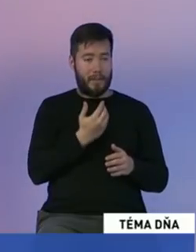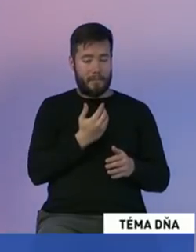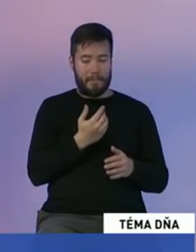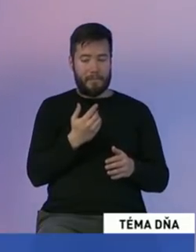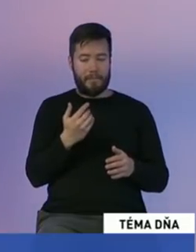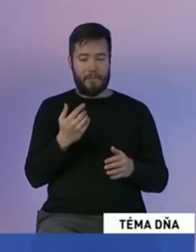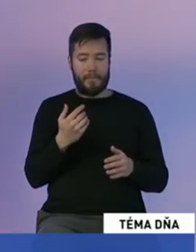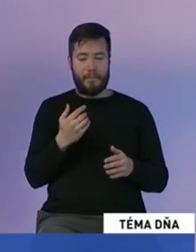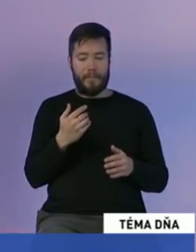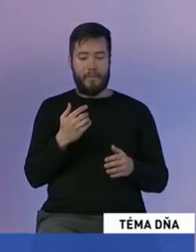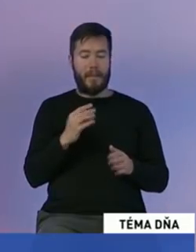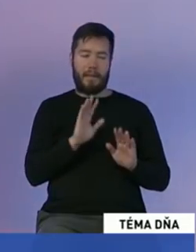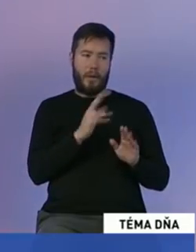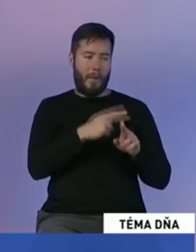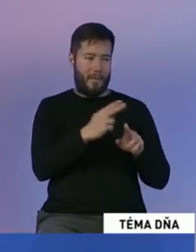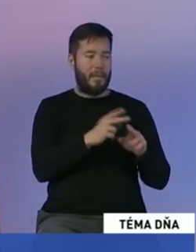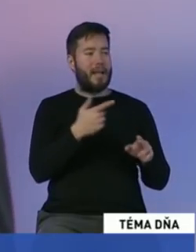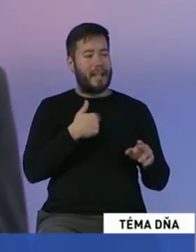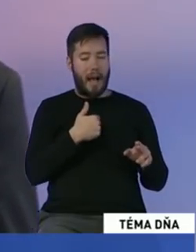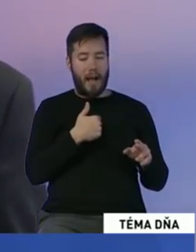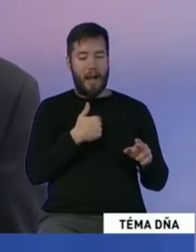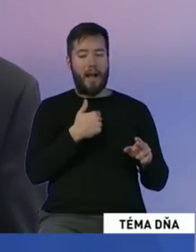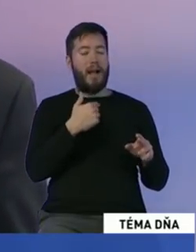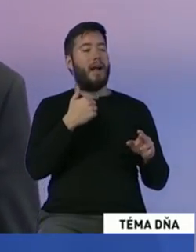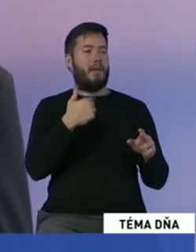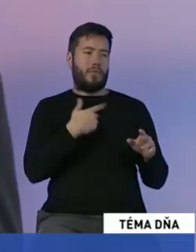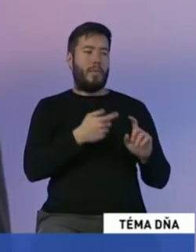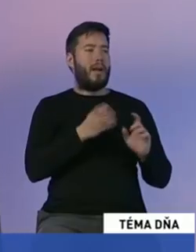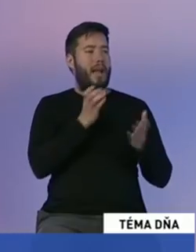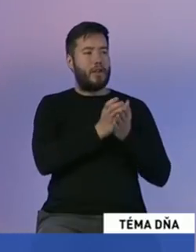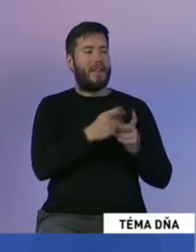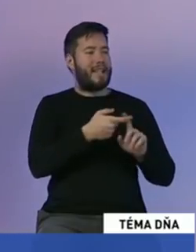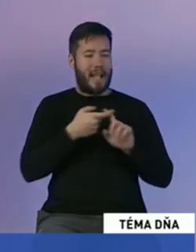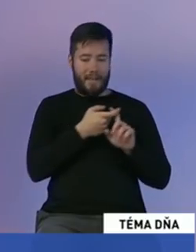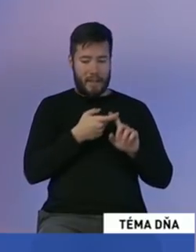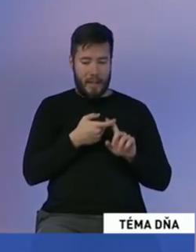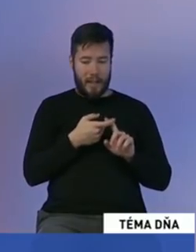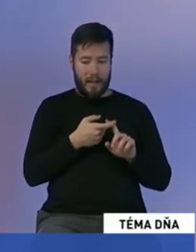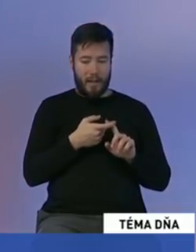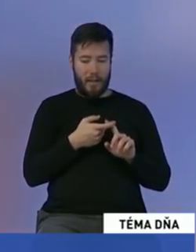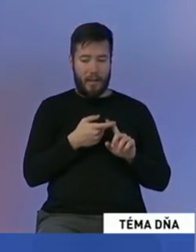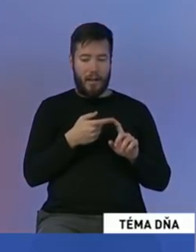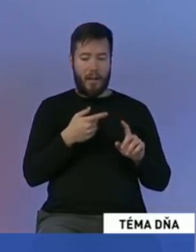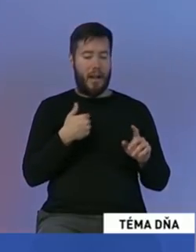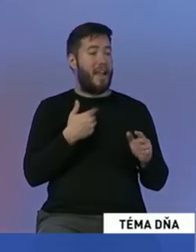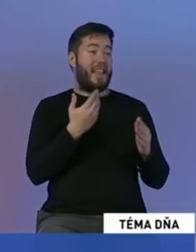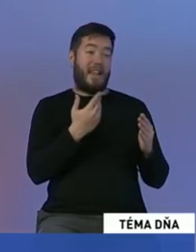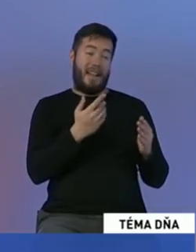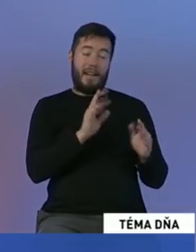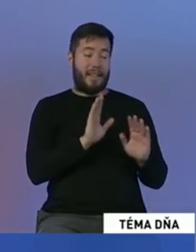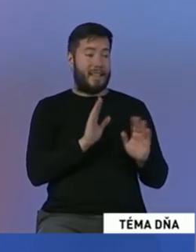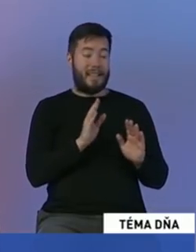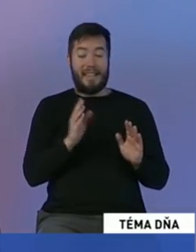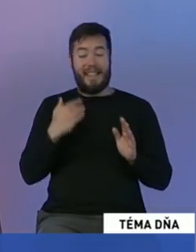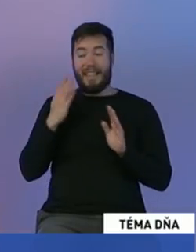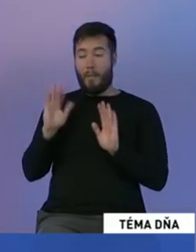kandidoval som za primátora ako nezávislí, to znamená, že bez žiadnej podpory politické strany. bola tam podpora? Nebola tam podpora, neviem o nej. Možno,